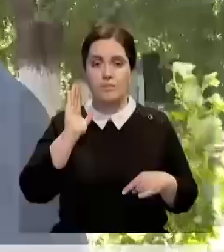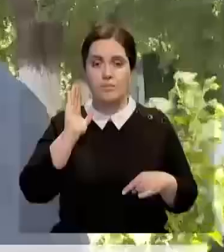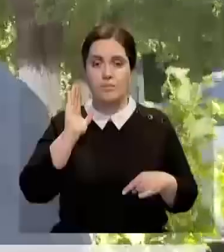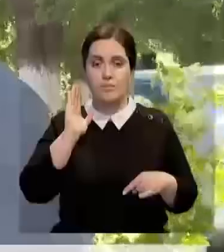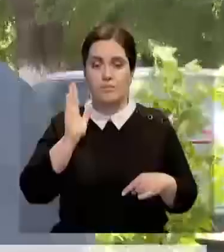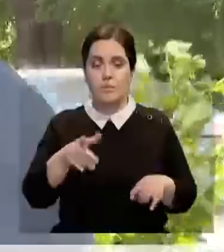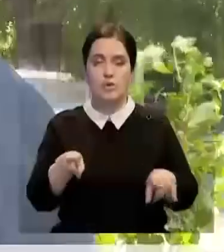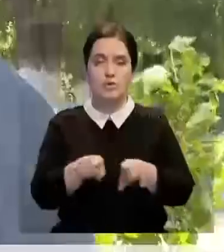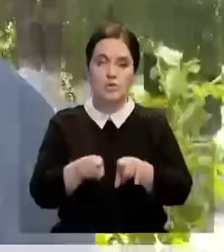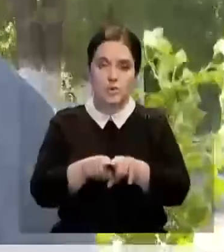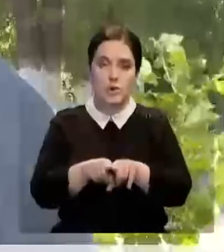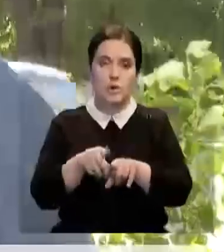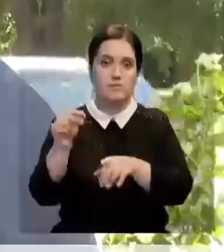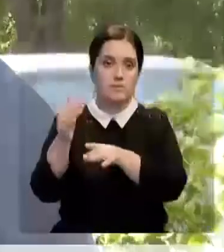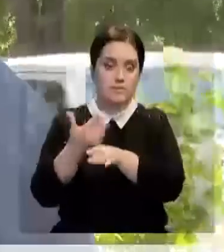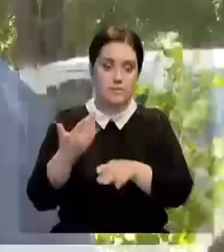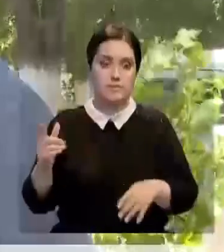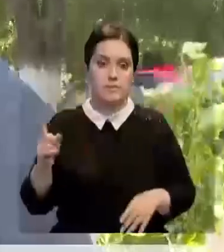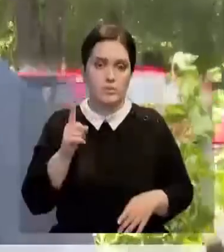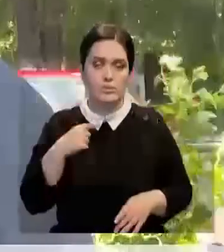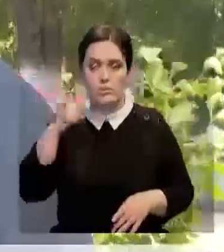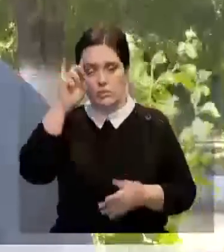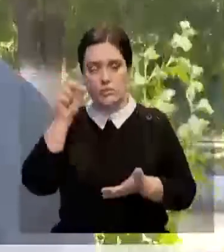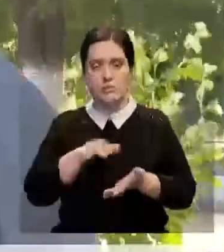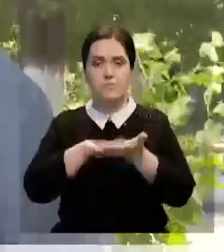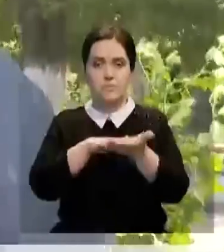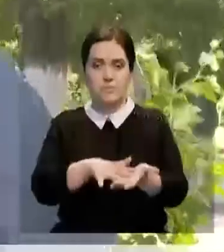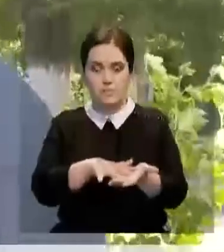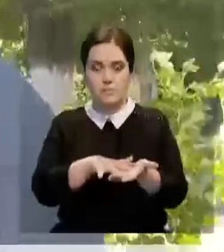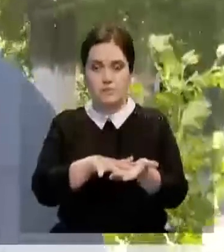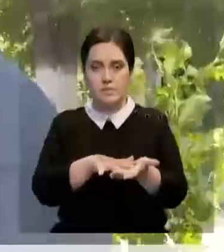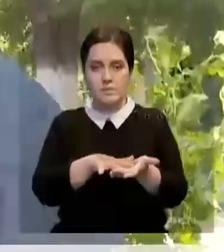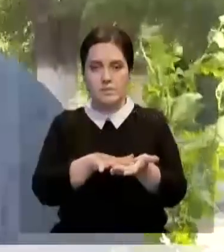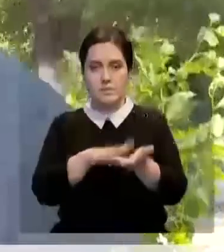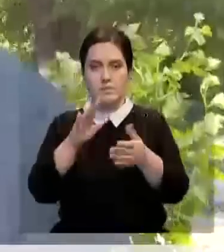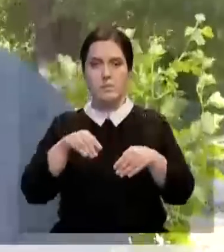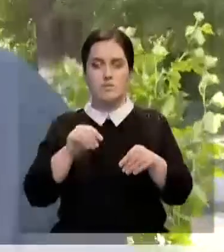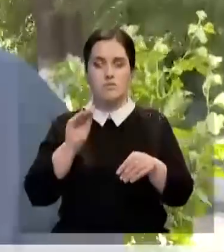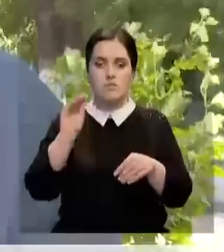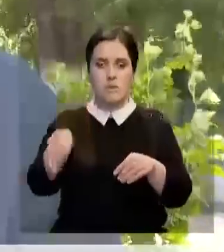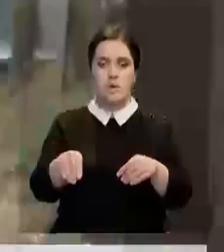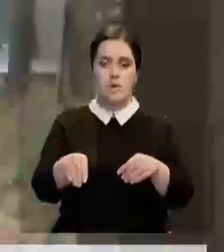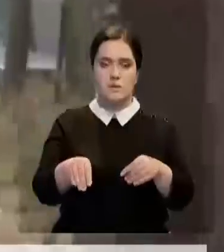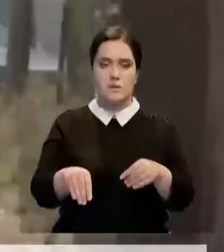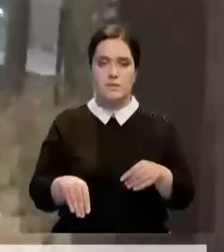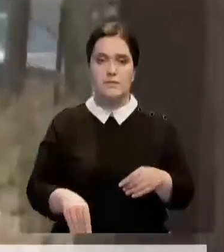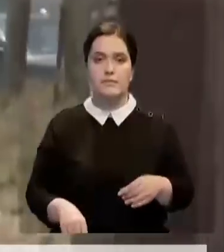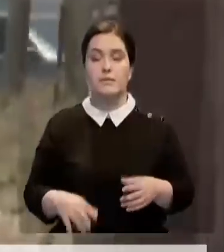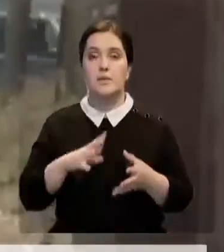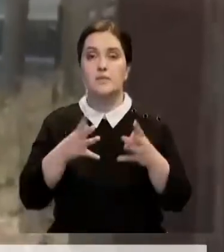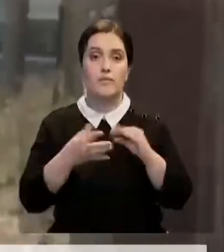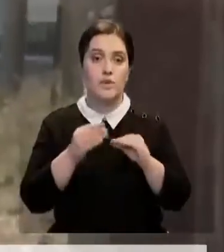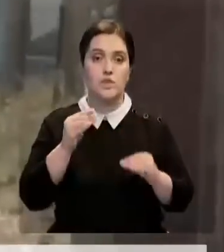тоже по мере выделения средств, мы в бюджетную заявку подали, будем подсыпать щебенью, выравнивать. Всего в